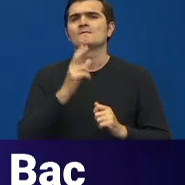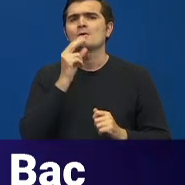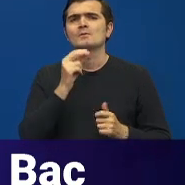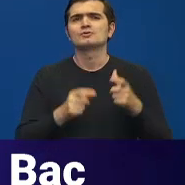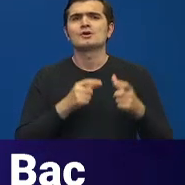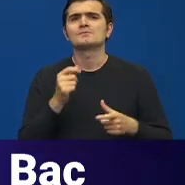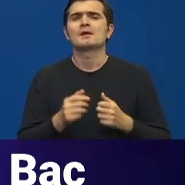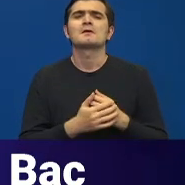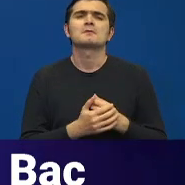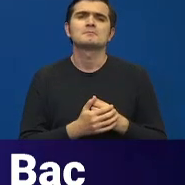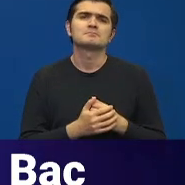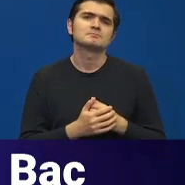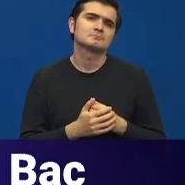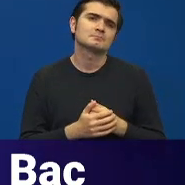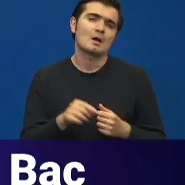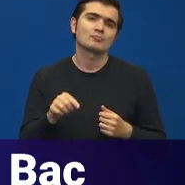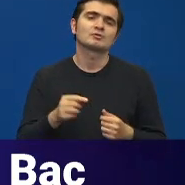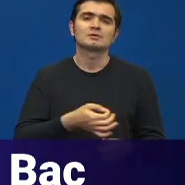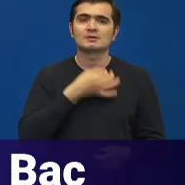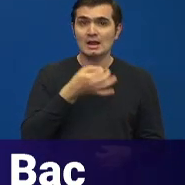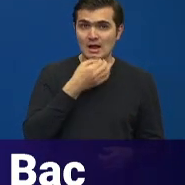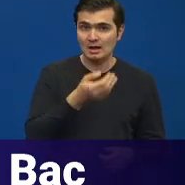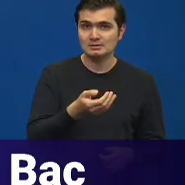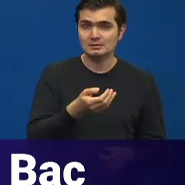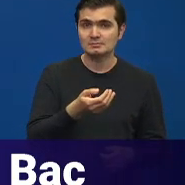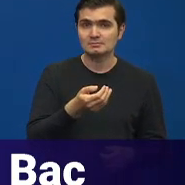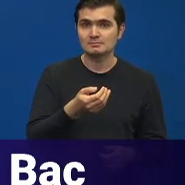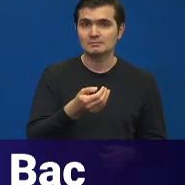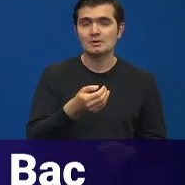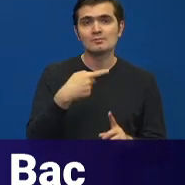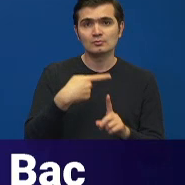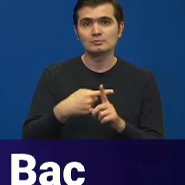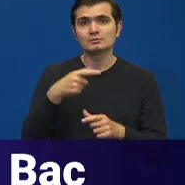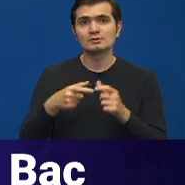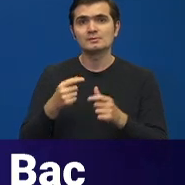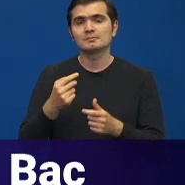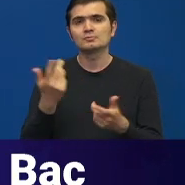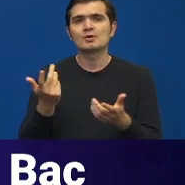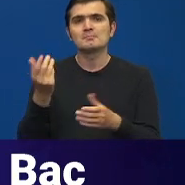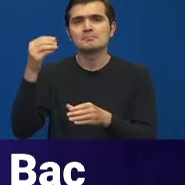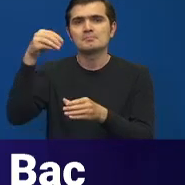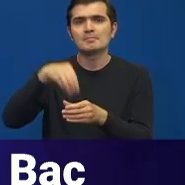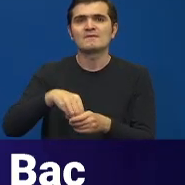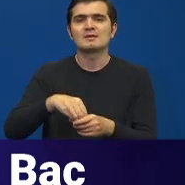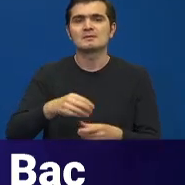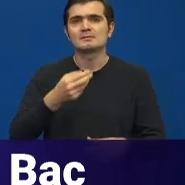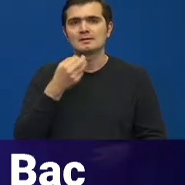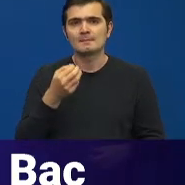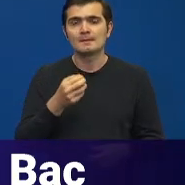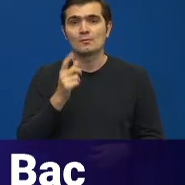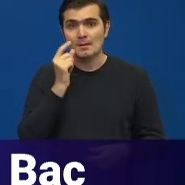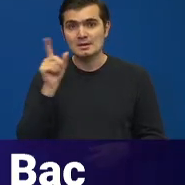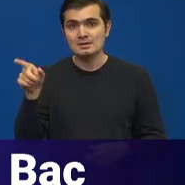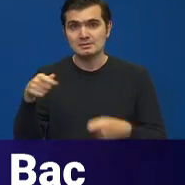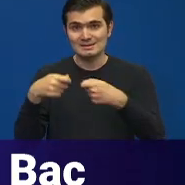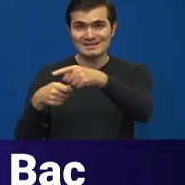de această declarație care are ca anexă memorandumul, cât și vis-a-vis de prevederile sale. Ei, în acest moment,